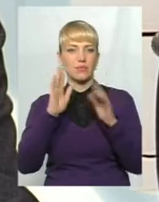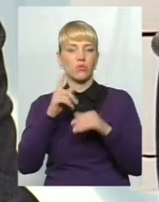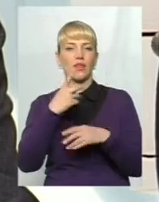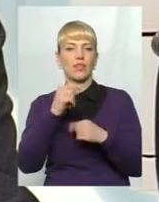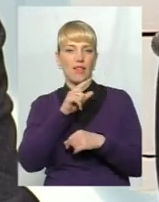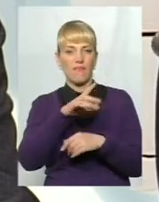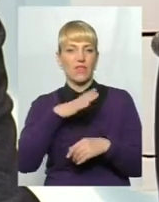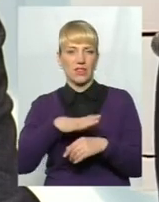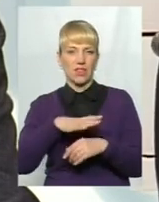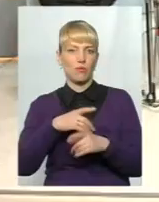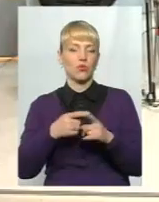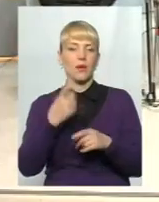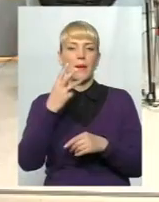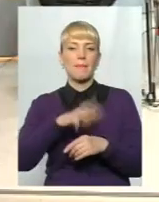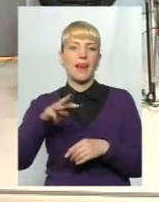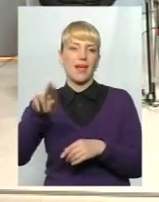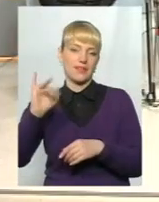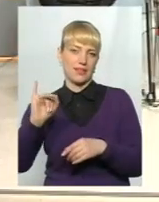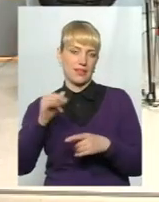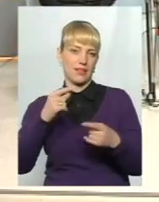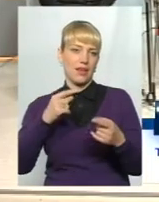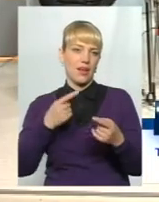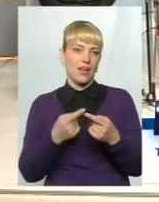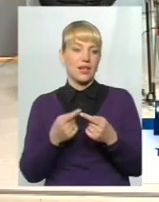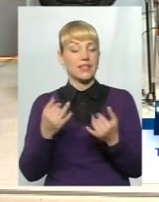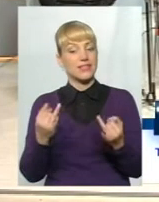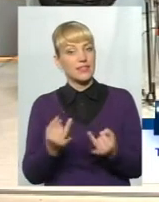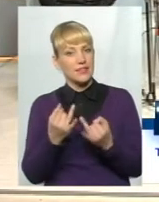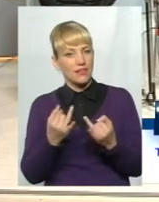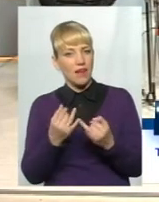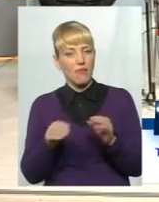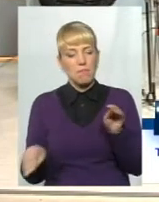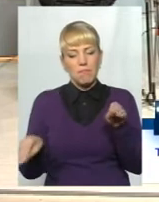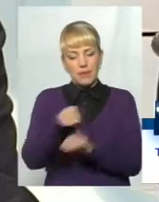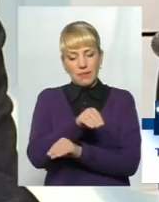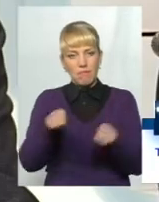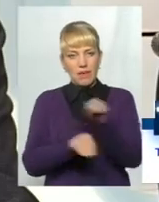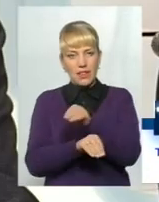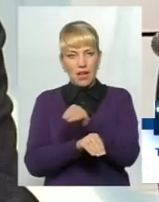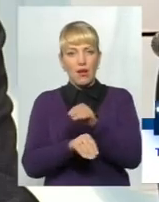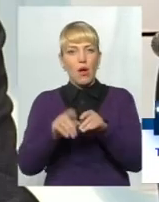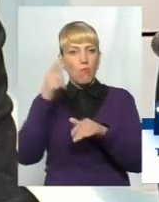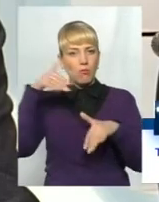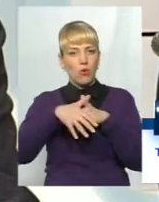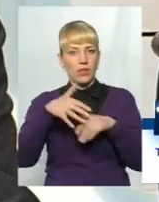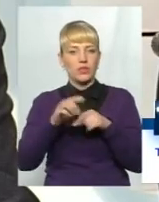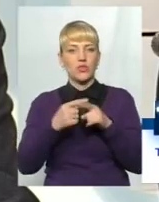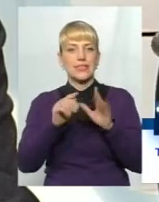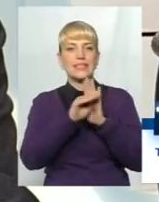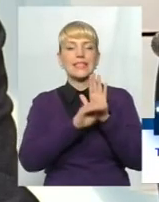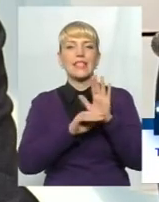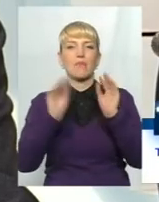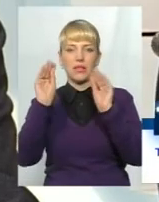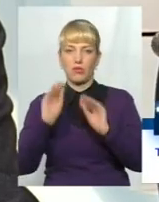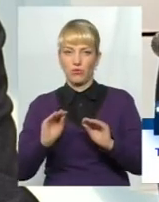одночасно, і нічого не висне, от, насправді. І дуже цікава відбулась підміна понять, що це погана система декларування. Система декларування,